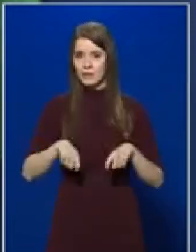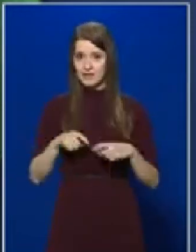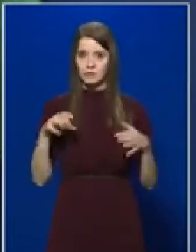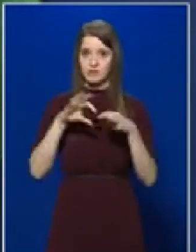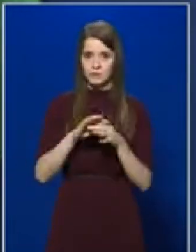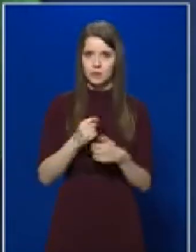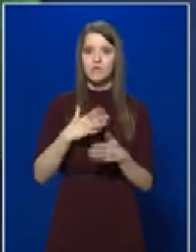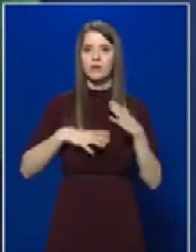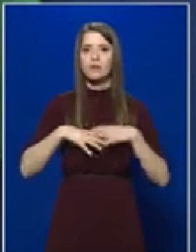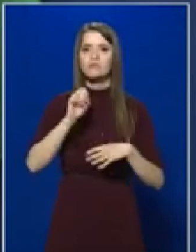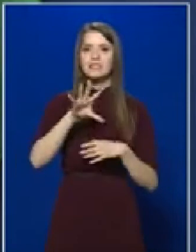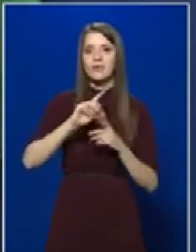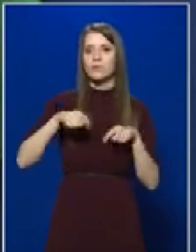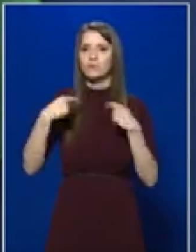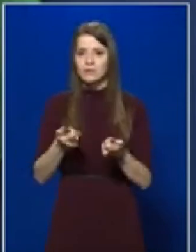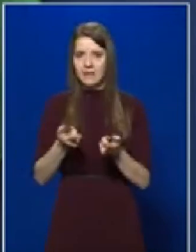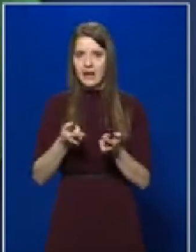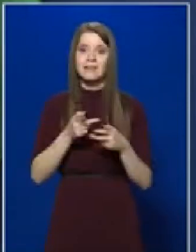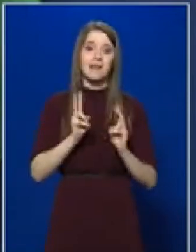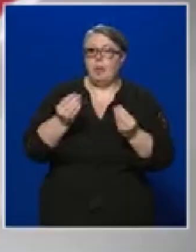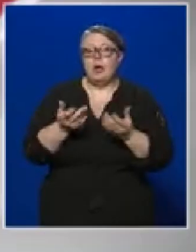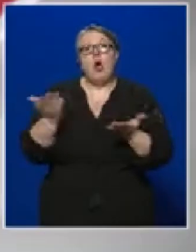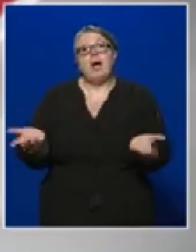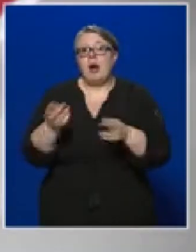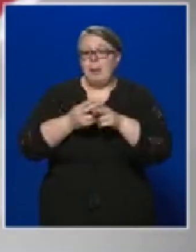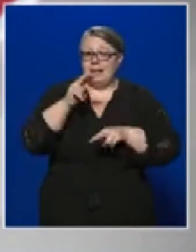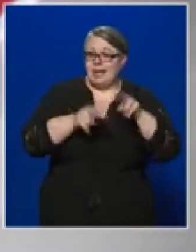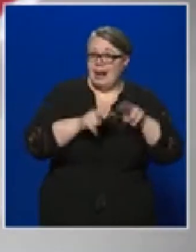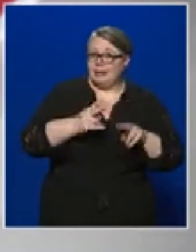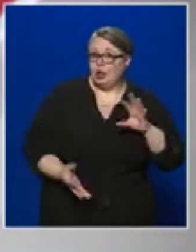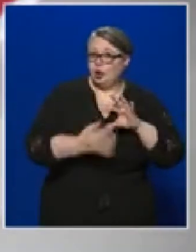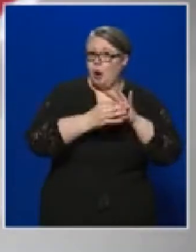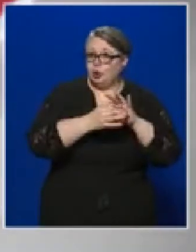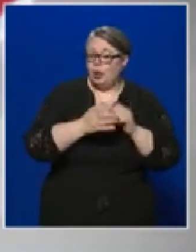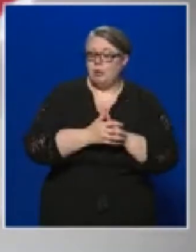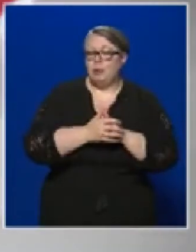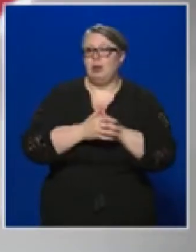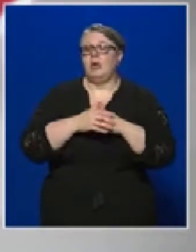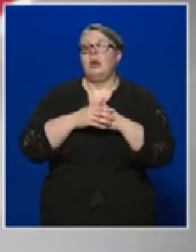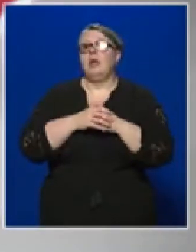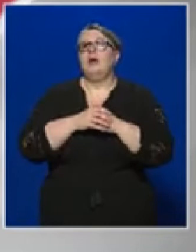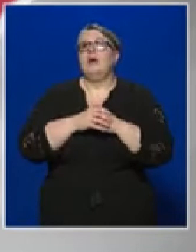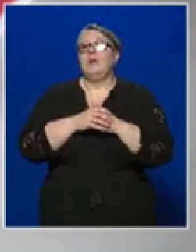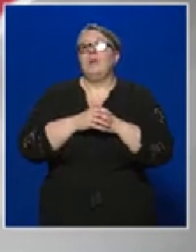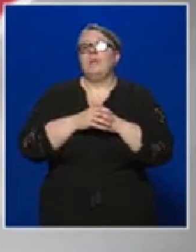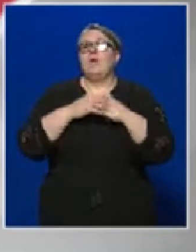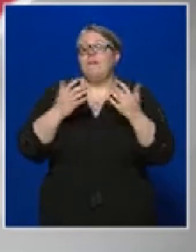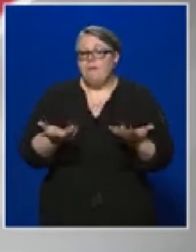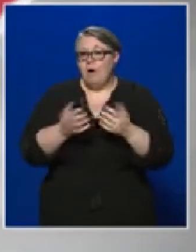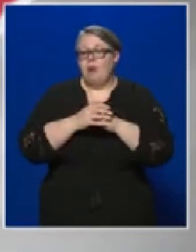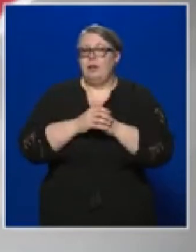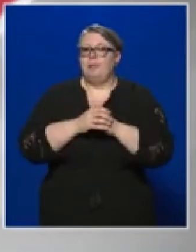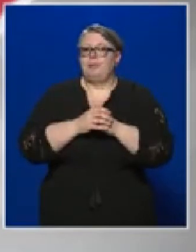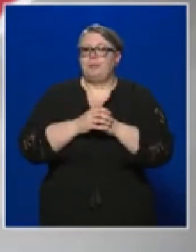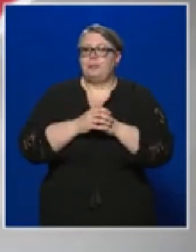főorvos, valamint azt is elmondta, hogy a kormányrendelet értelmében az FFP 1-es, 2-es és 3-as maszkok a